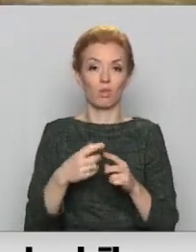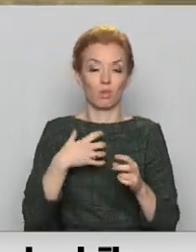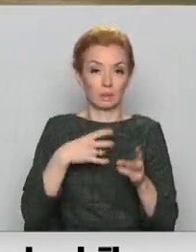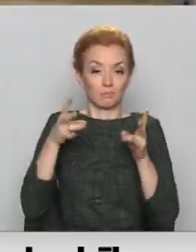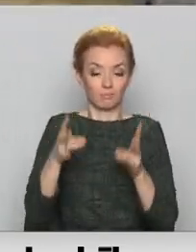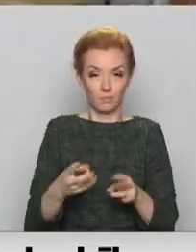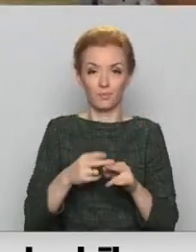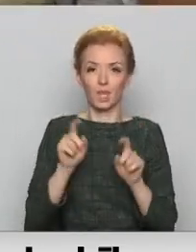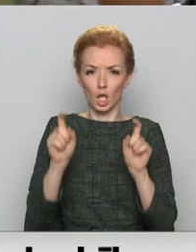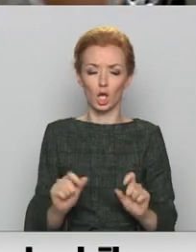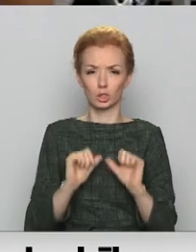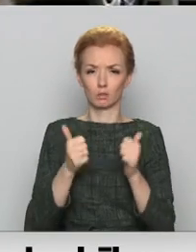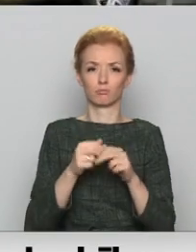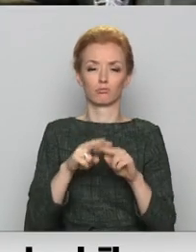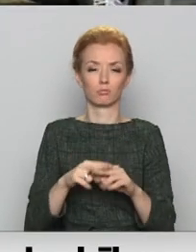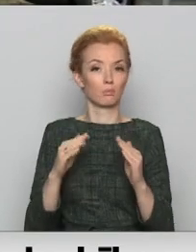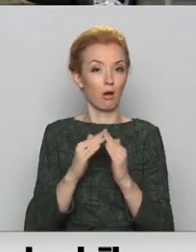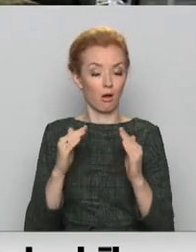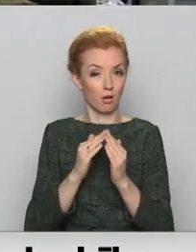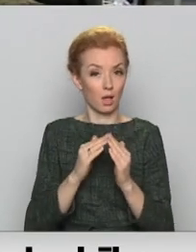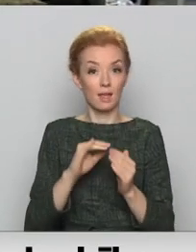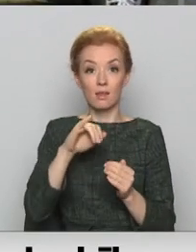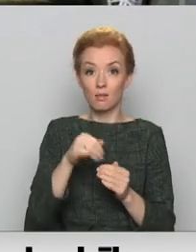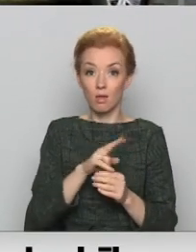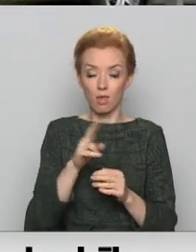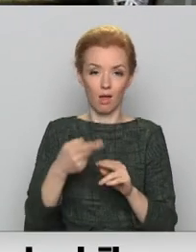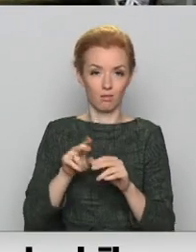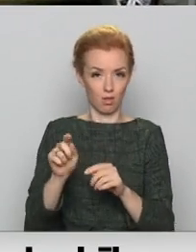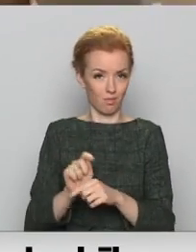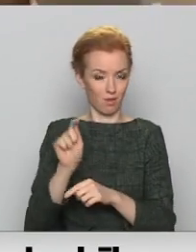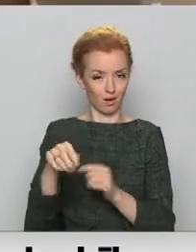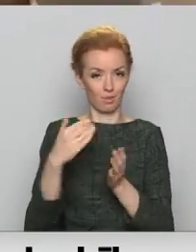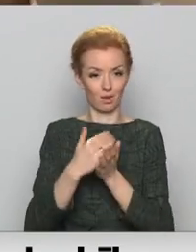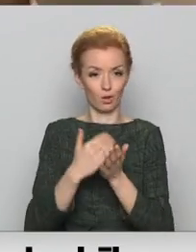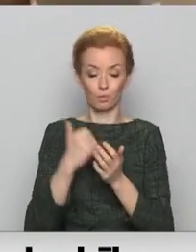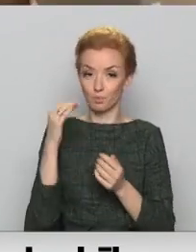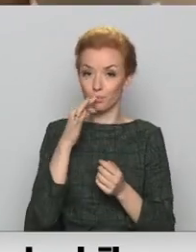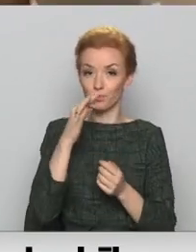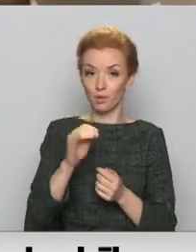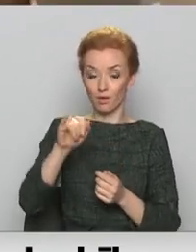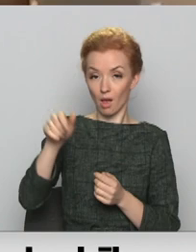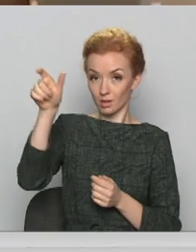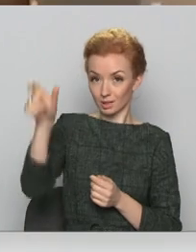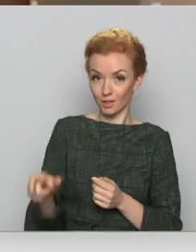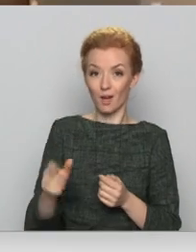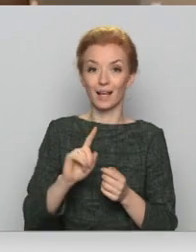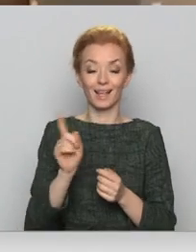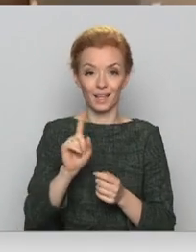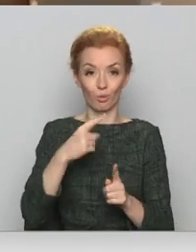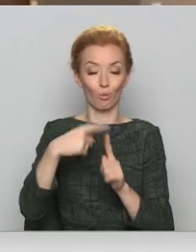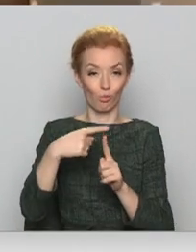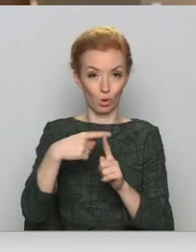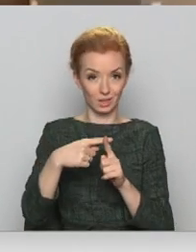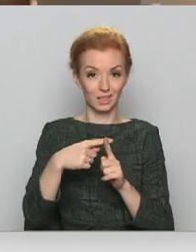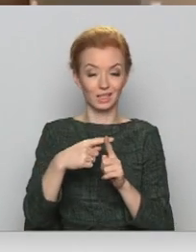karantīnas noteikumi. Pretējā gadījumā ir pārkāpts likums. Ja cilvēks ir saņēmis COVID pozitīvu